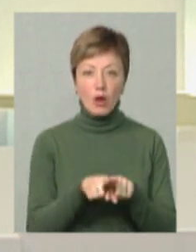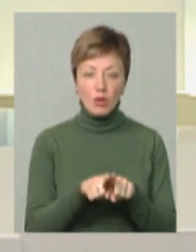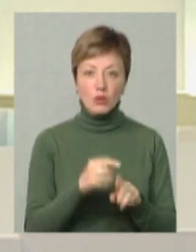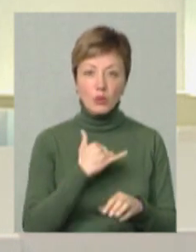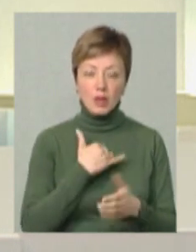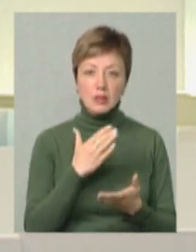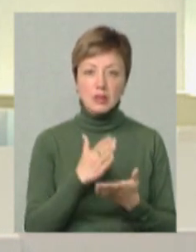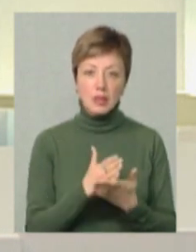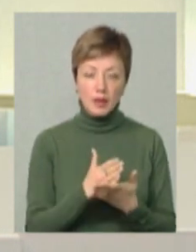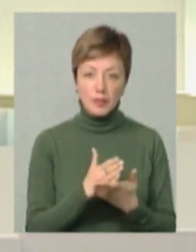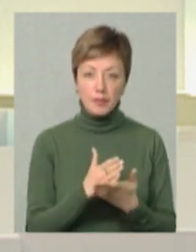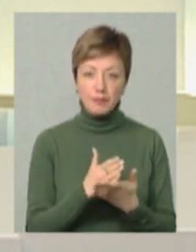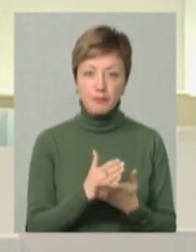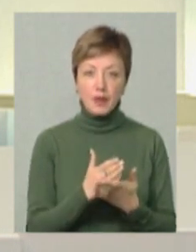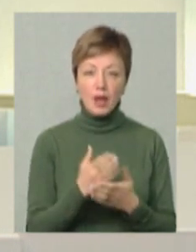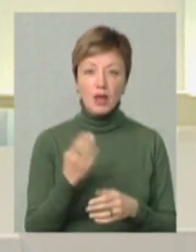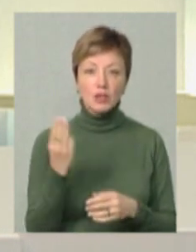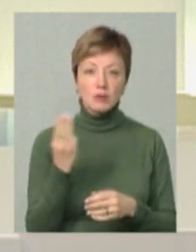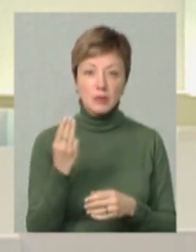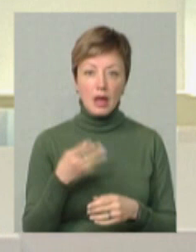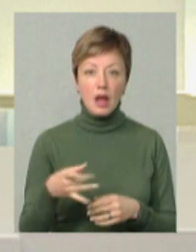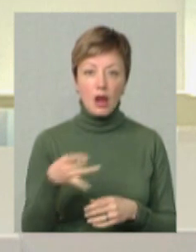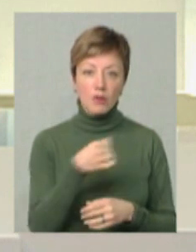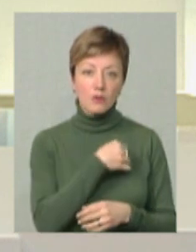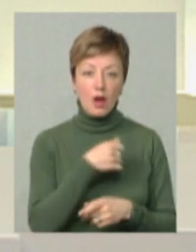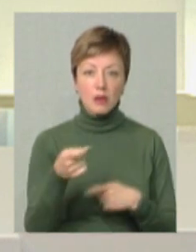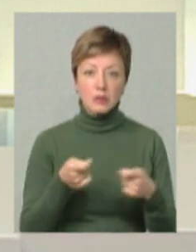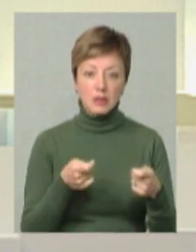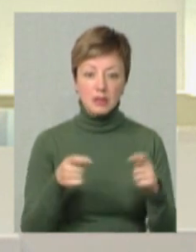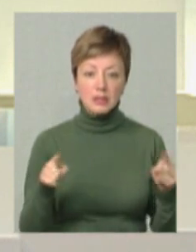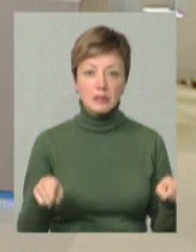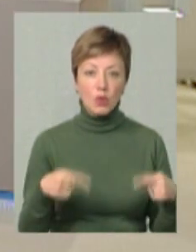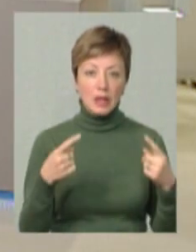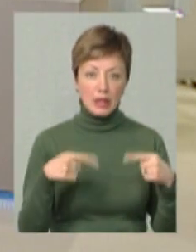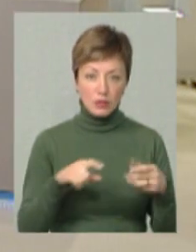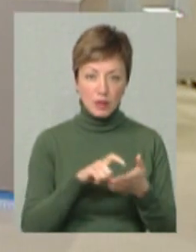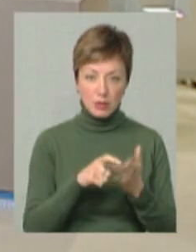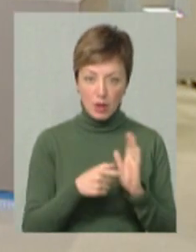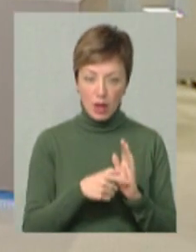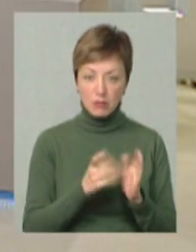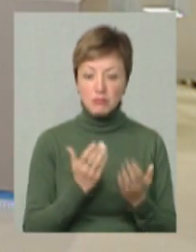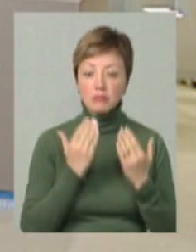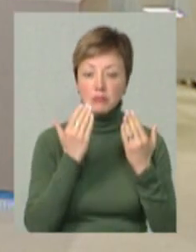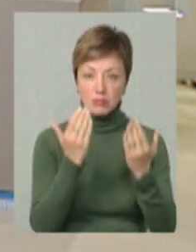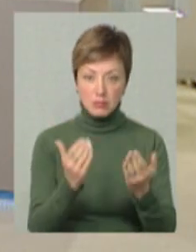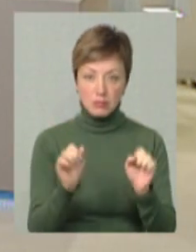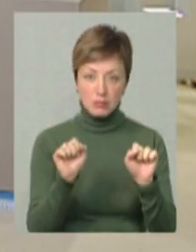є в Шепетівській районі військової адміністрації створена кризова кімната, куди люди можуть